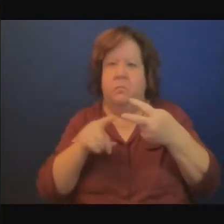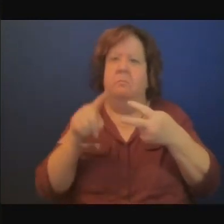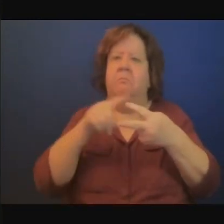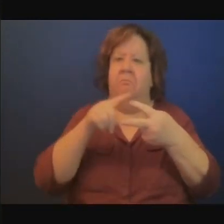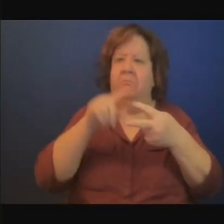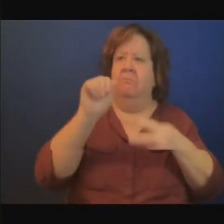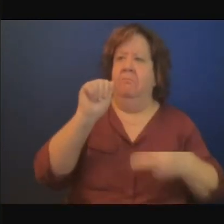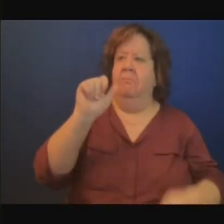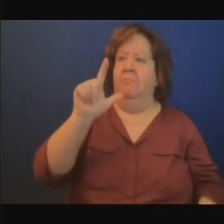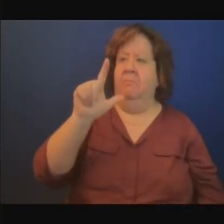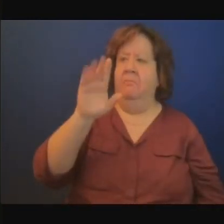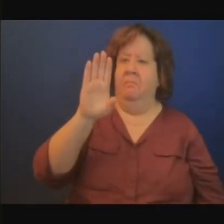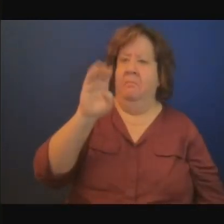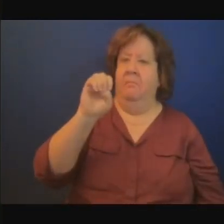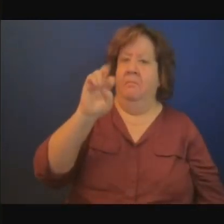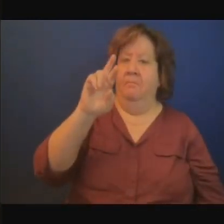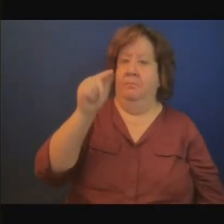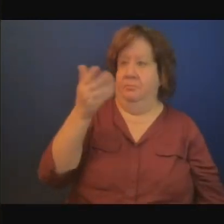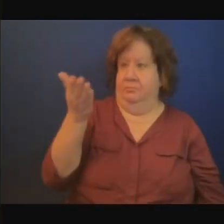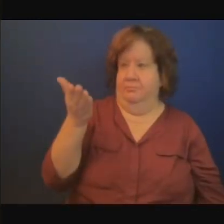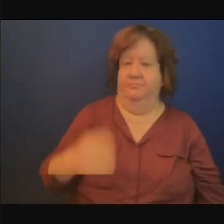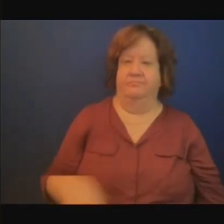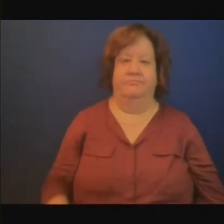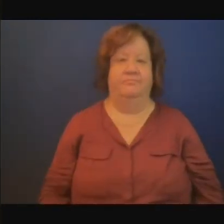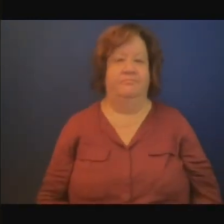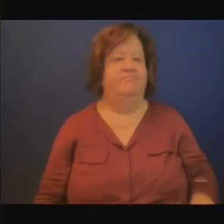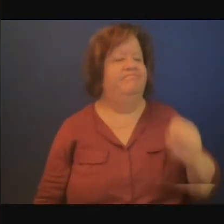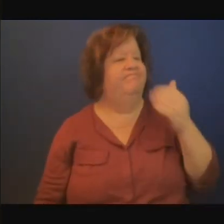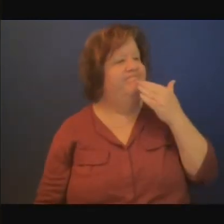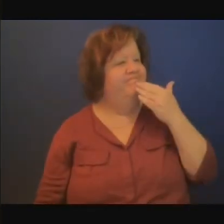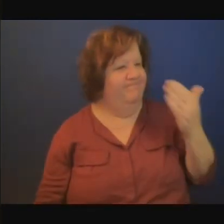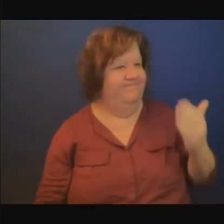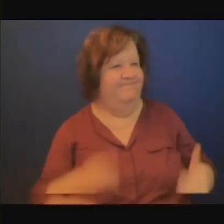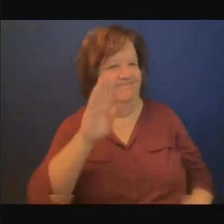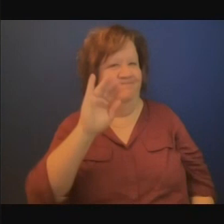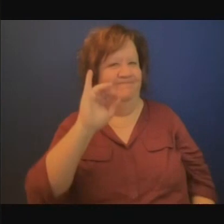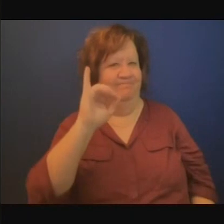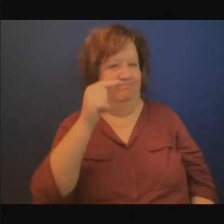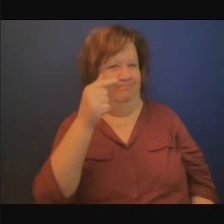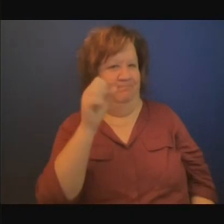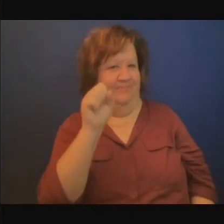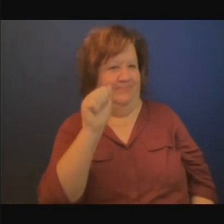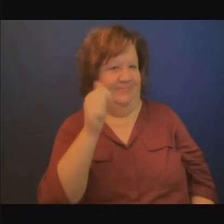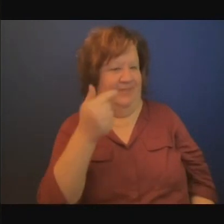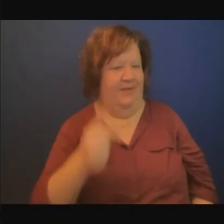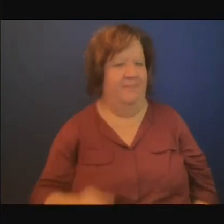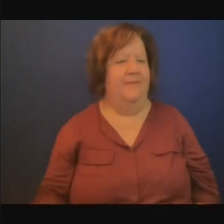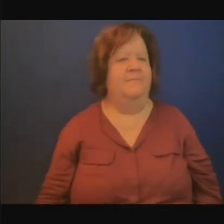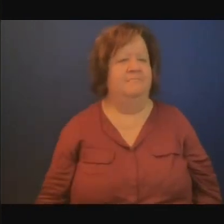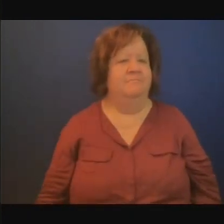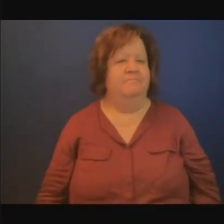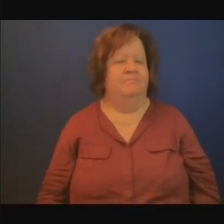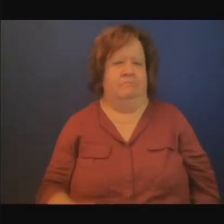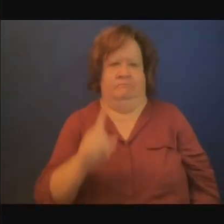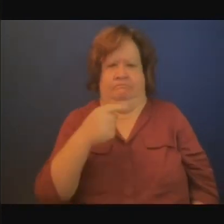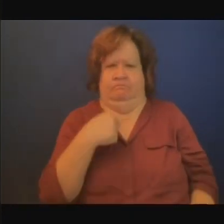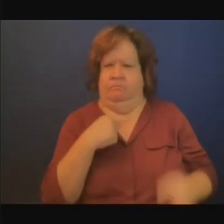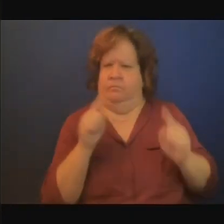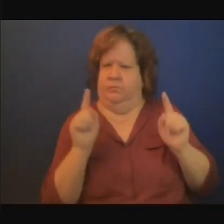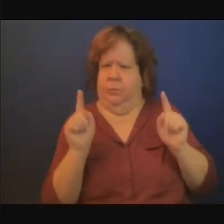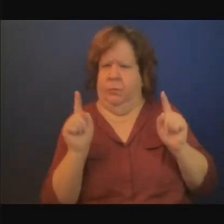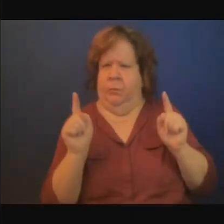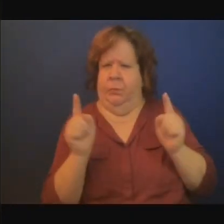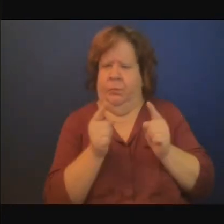oui merci Bitsat je serai bref je voudrais apporter une contribution